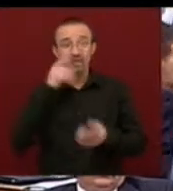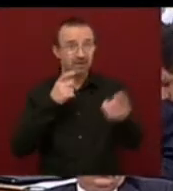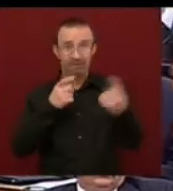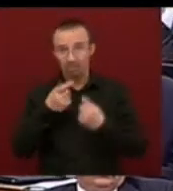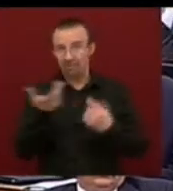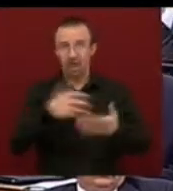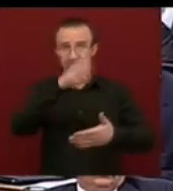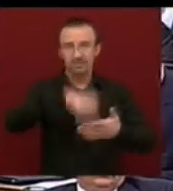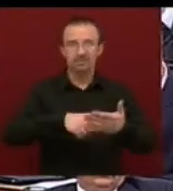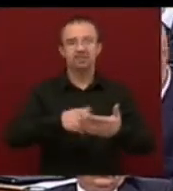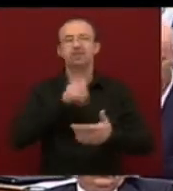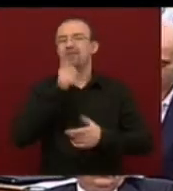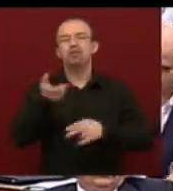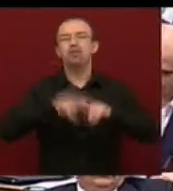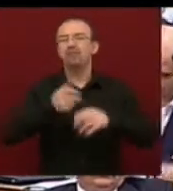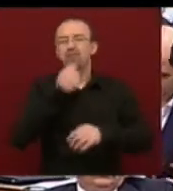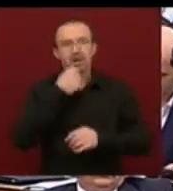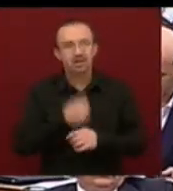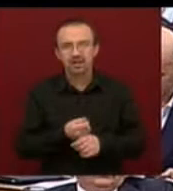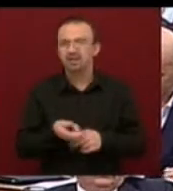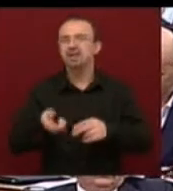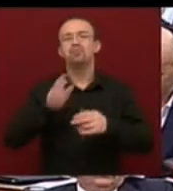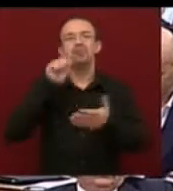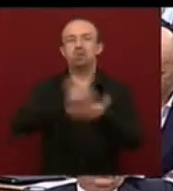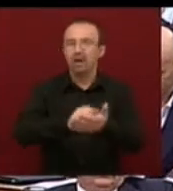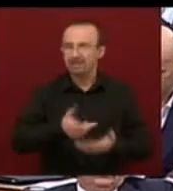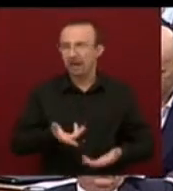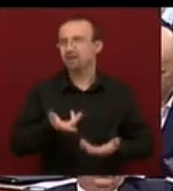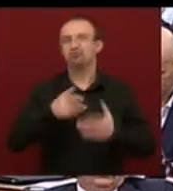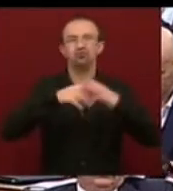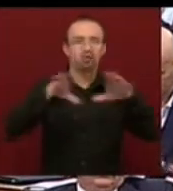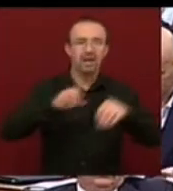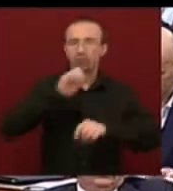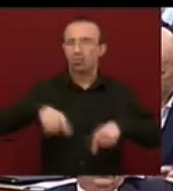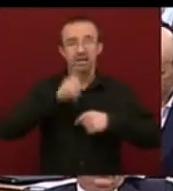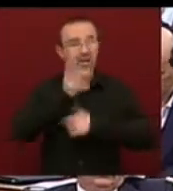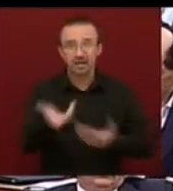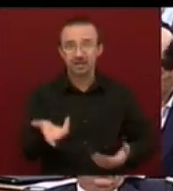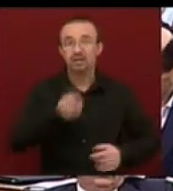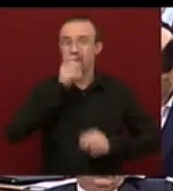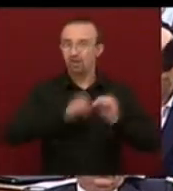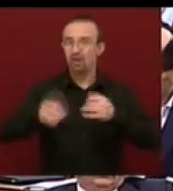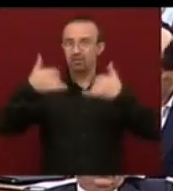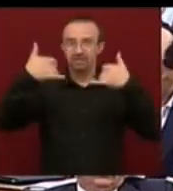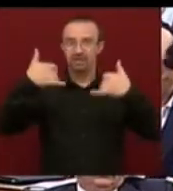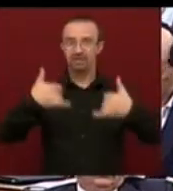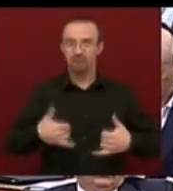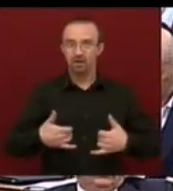tőlük, hogy többet fogyasszanak, hogy több beruházást legyen, hogy a családok jobban éljenek. Magyarországon ma